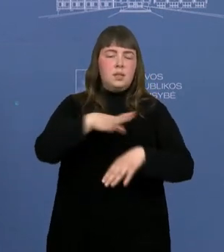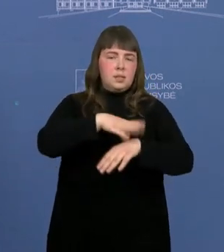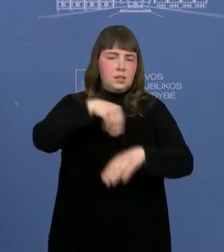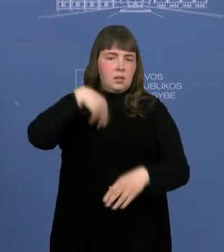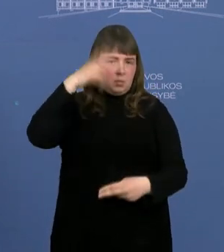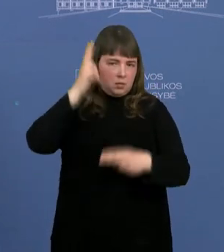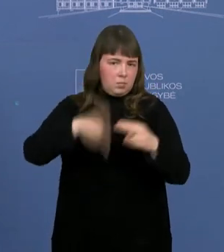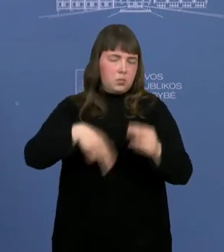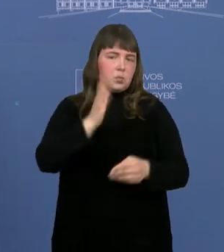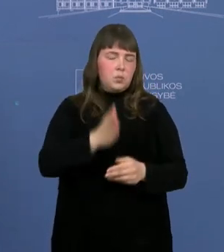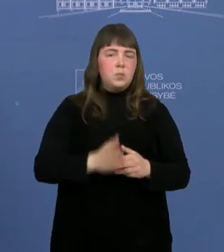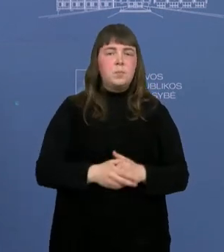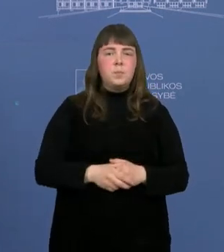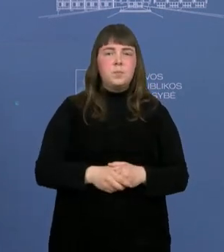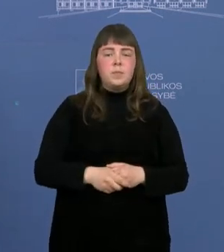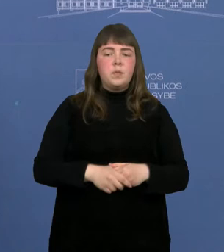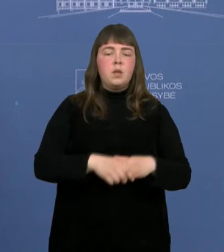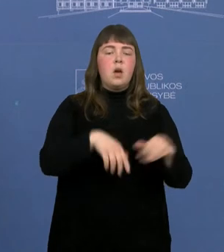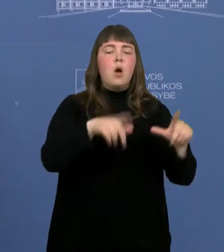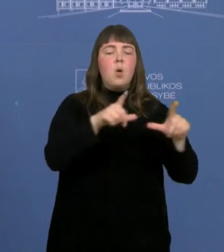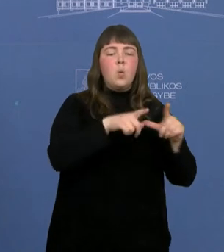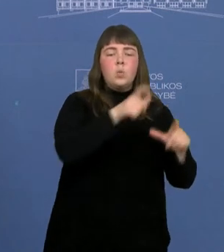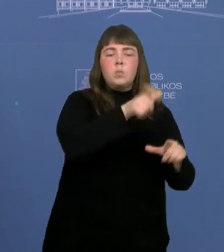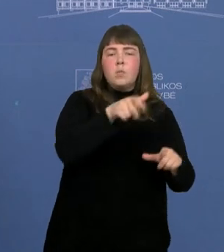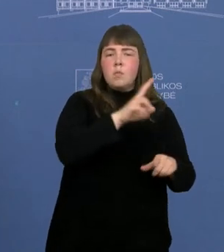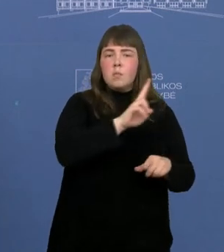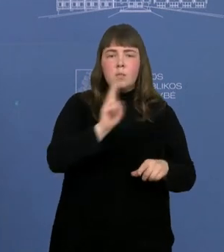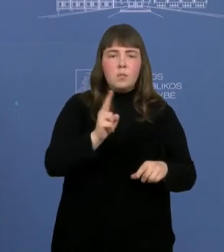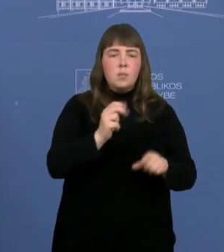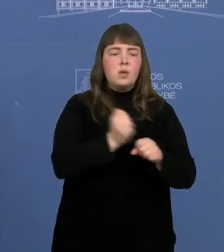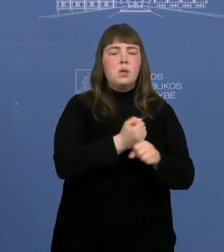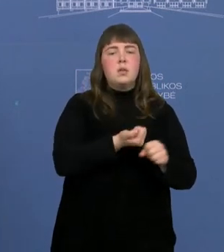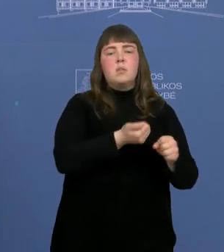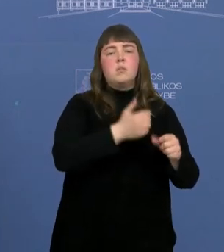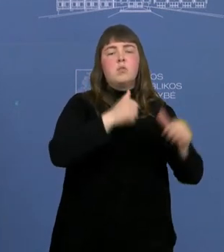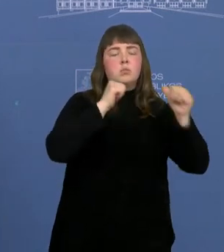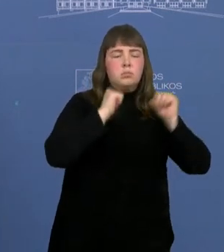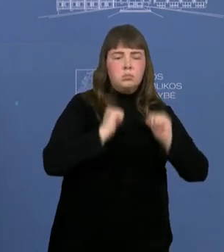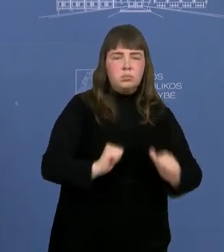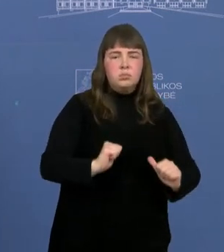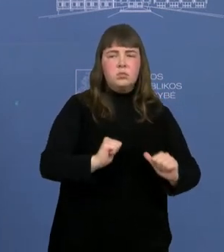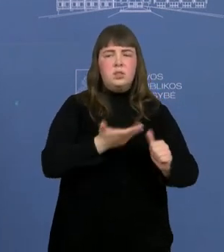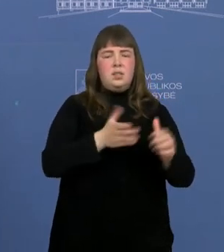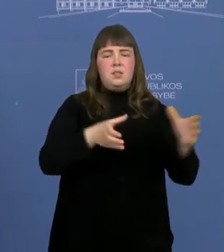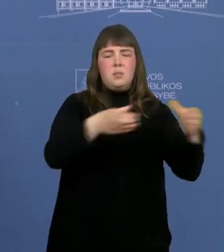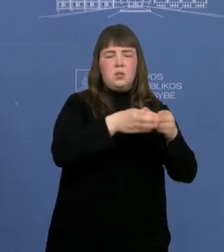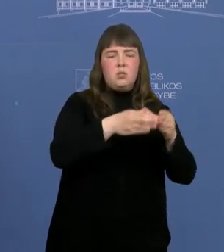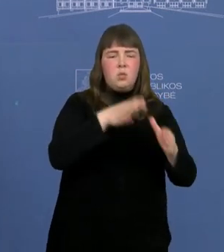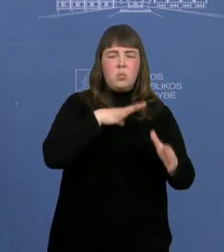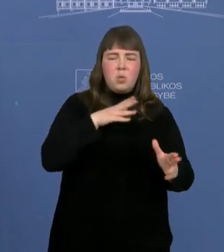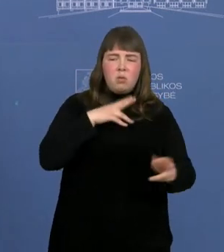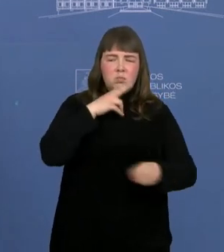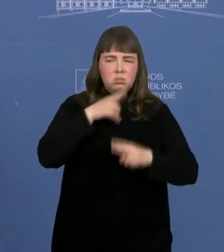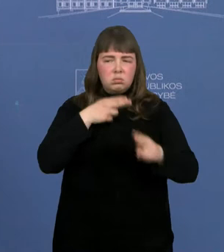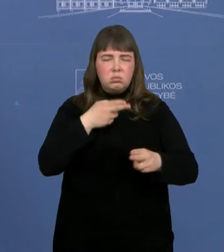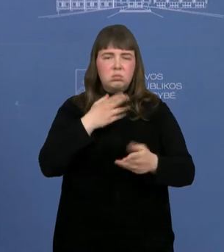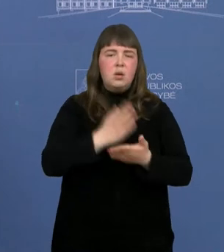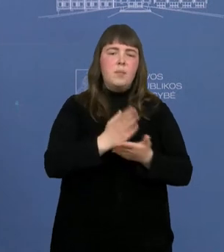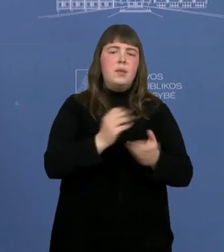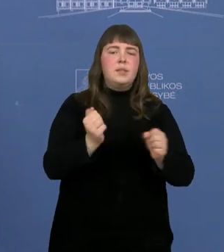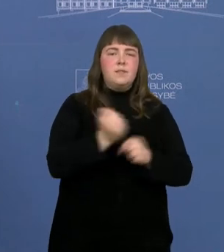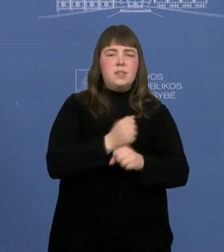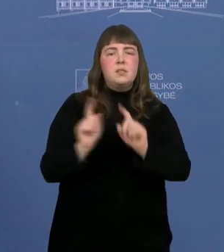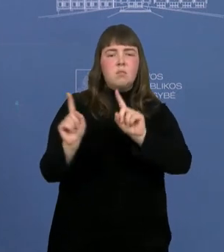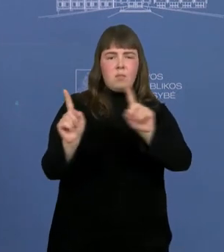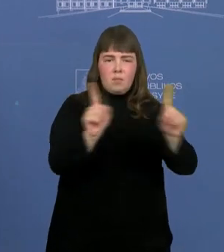Reikia nuraminti taip pat jau ūkininkus, nemažai čia bendruomenėje buvo nuogastavimu, tai yra sudėti visi saugikliai, kurių reikėtų